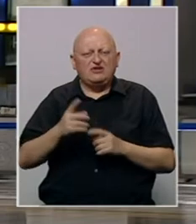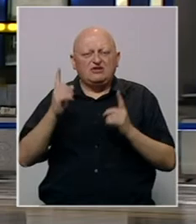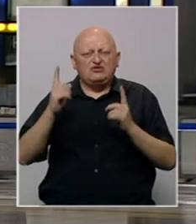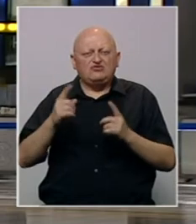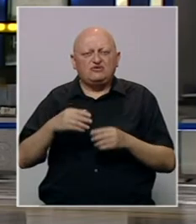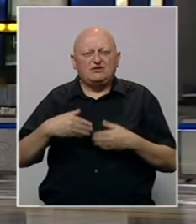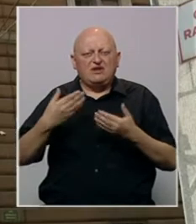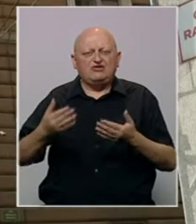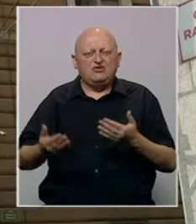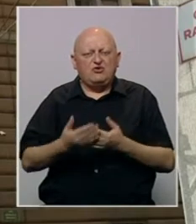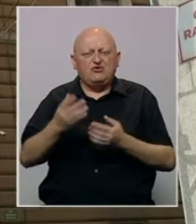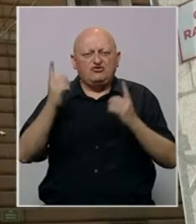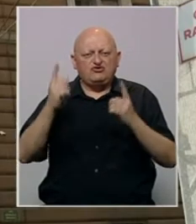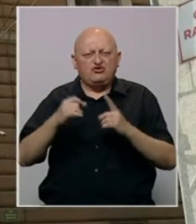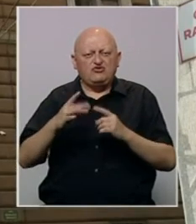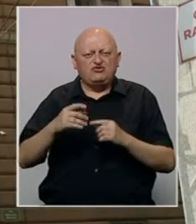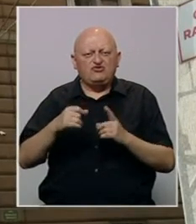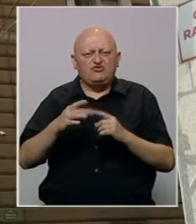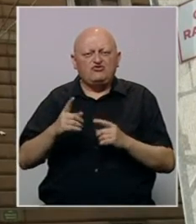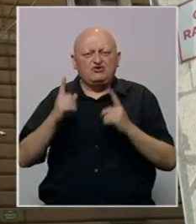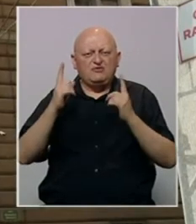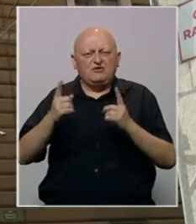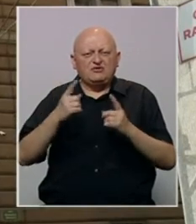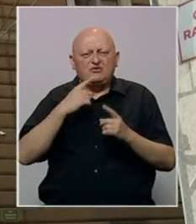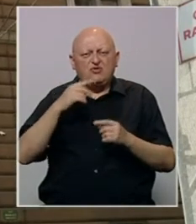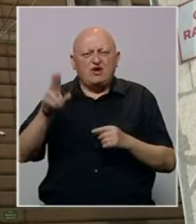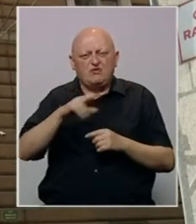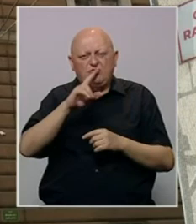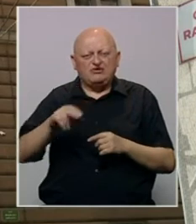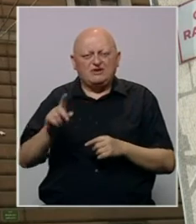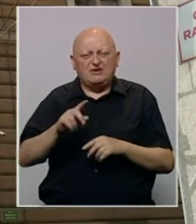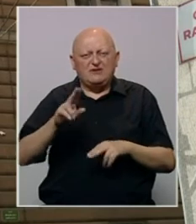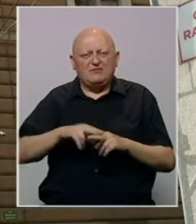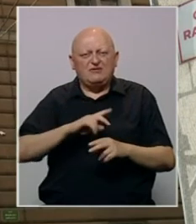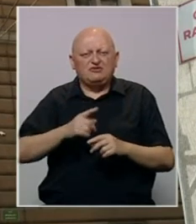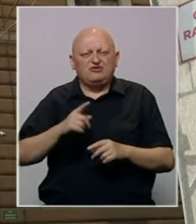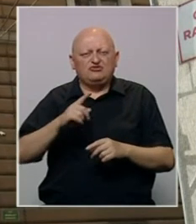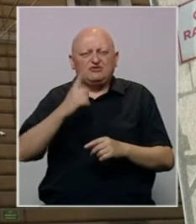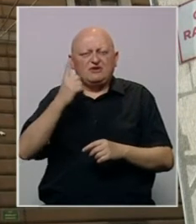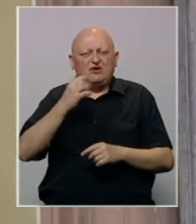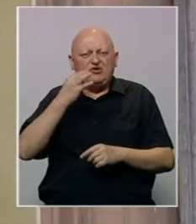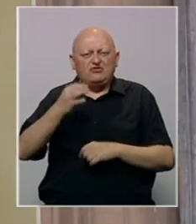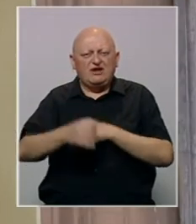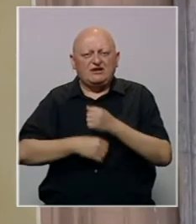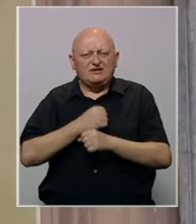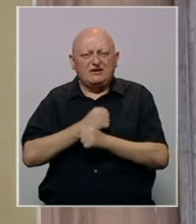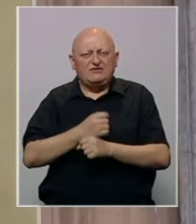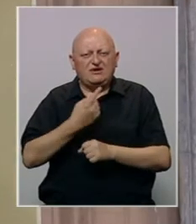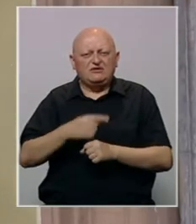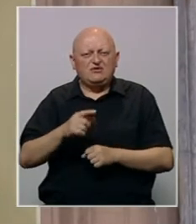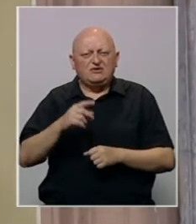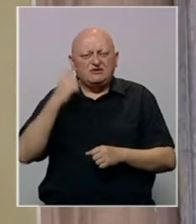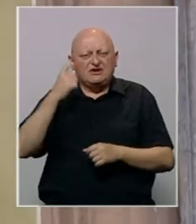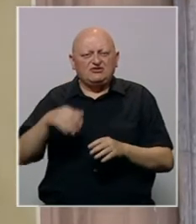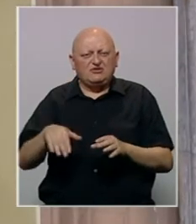Kantonalni sud naložio je ponovo osuđenje Kukiću. Kukić je presudom koja je poništena bio nepravosnažno osuđena godinu dana zatvora